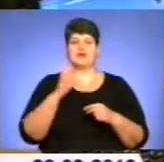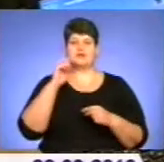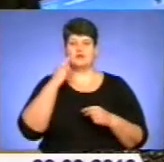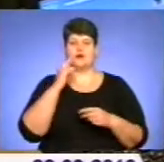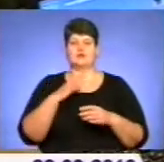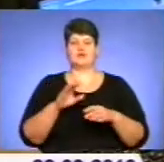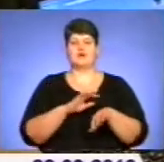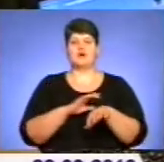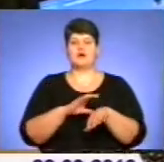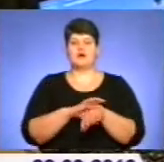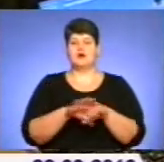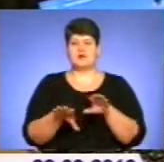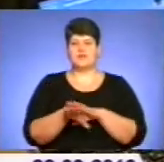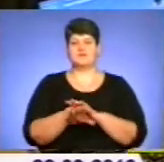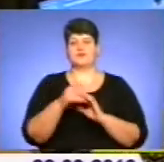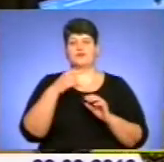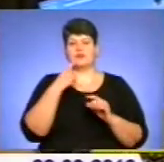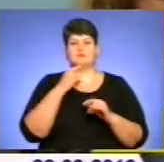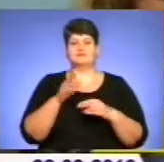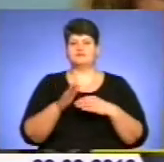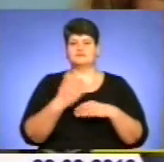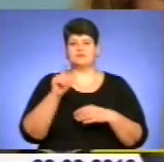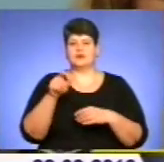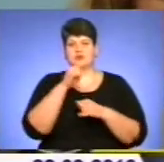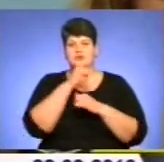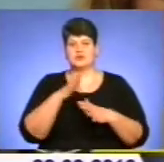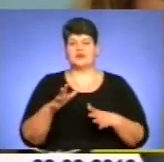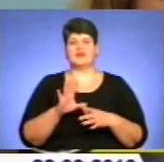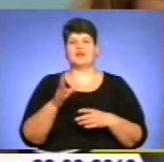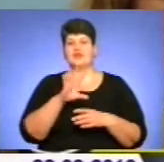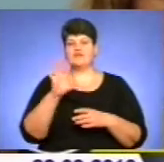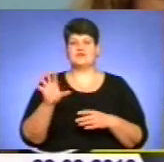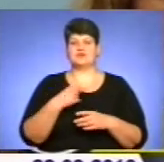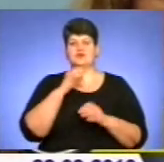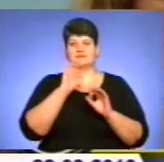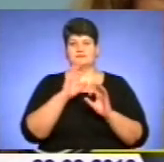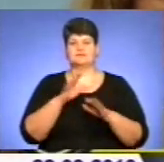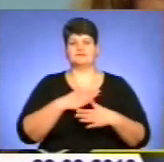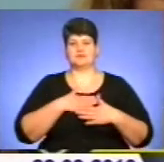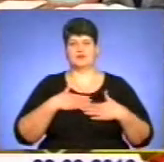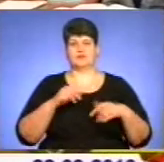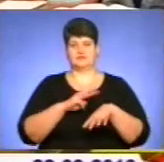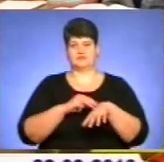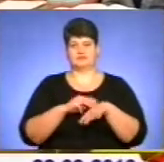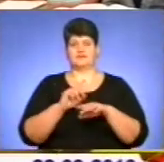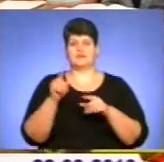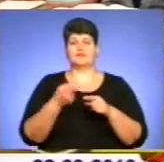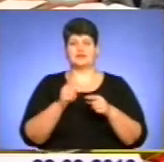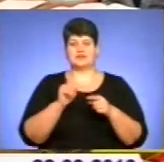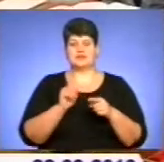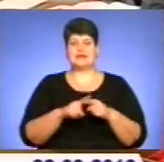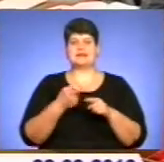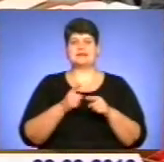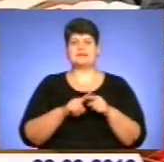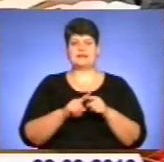Довести вину та покарати торгівців людьми майже неможливо. Тому не всі виявляють бажання співпрацювати з правозахисними організаціями. Це один із